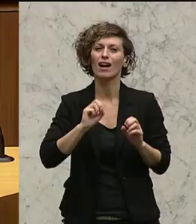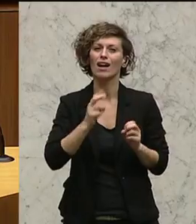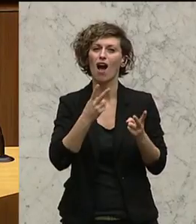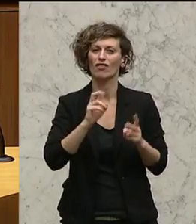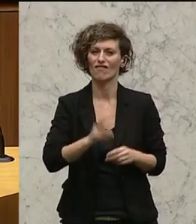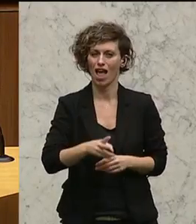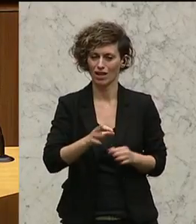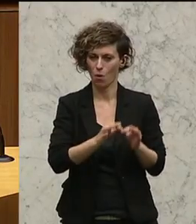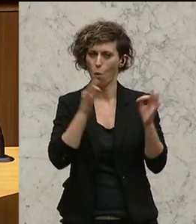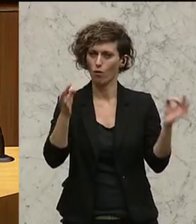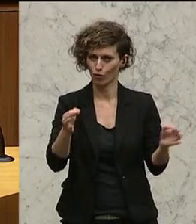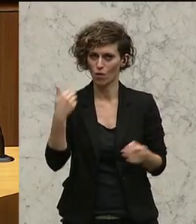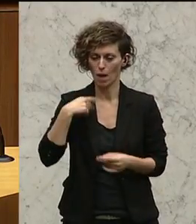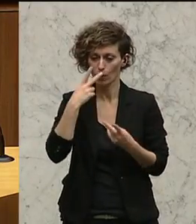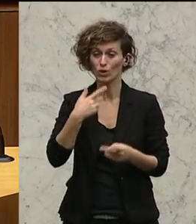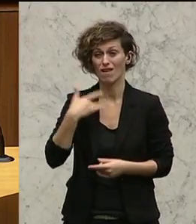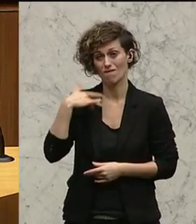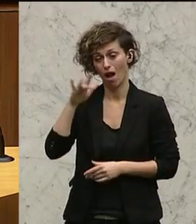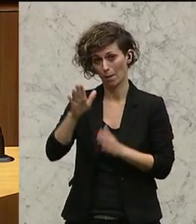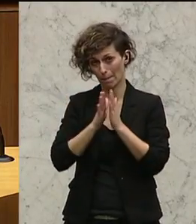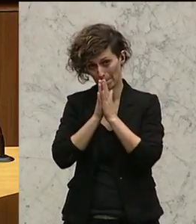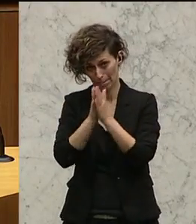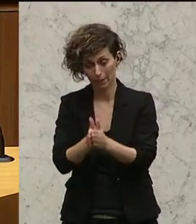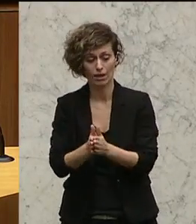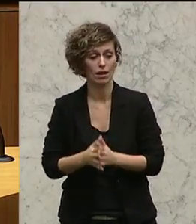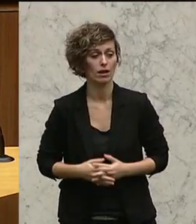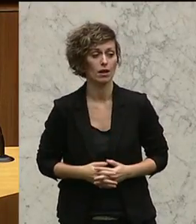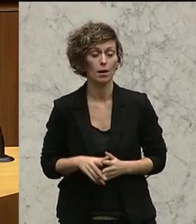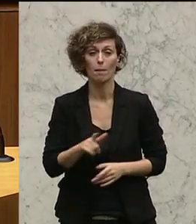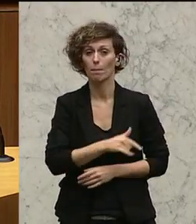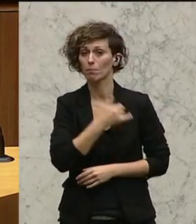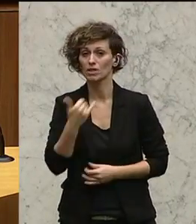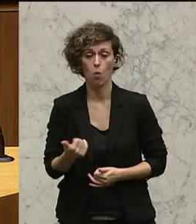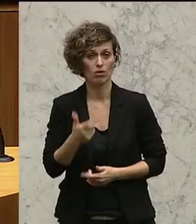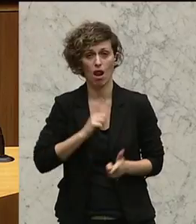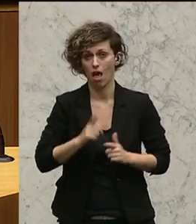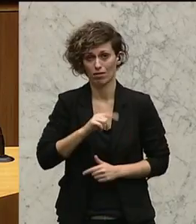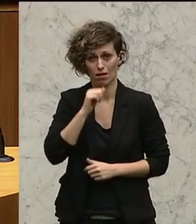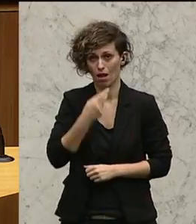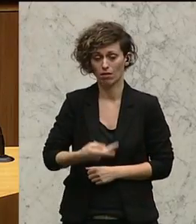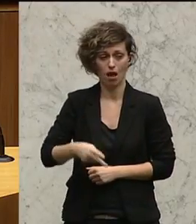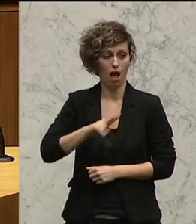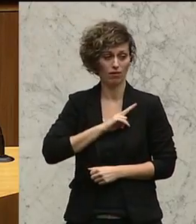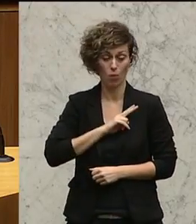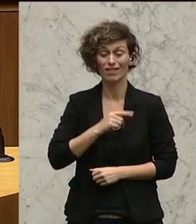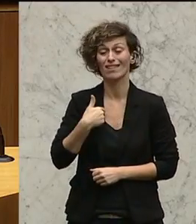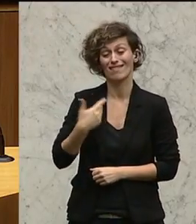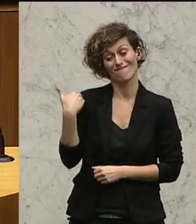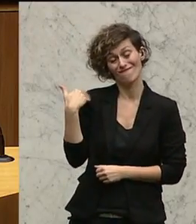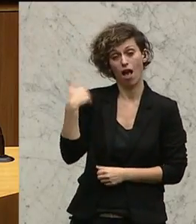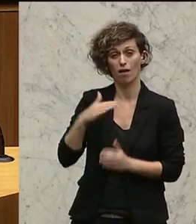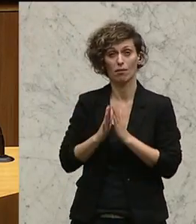Und ich habe Sie gebeten, ich habe Sie gebeten, ich habe Sie gebeten, bis heute leider keine Antwort erhalten. Ich habe Sie